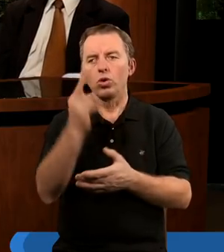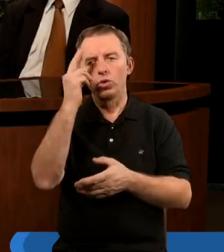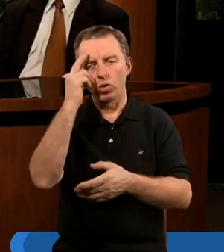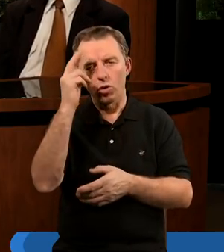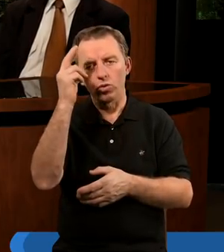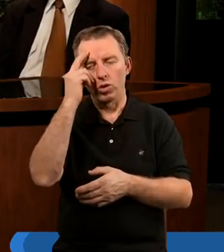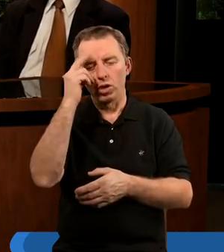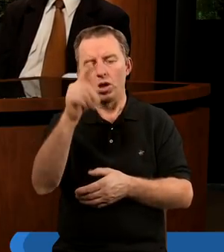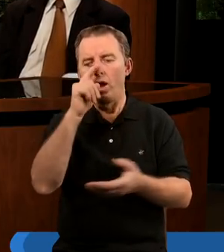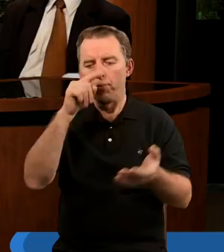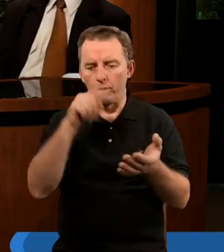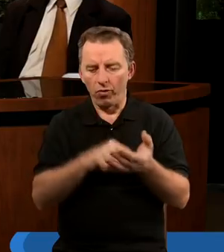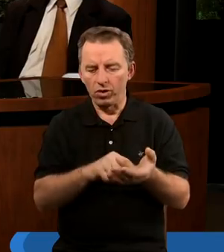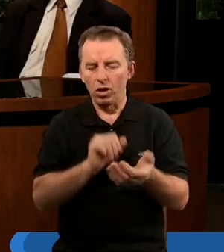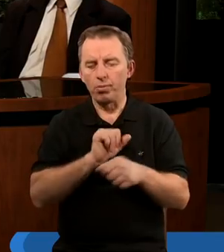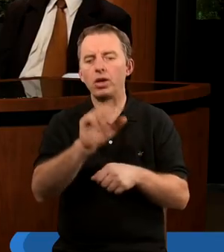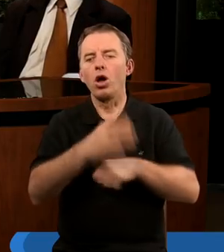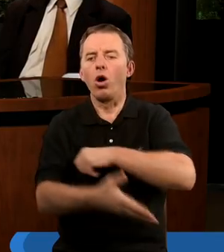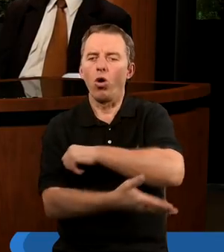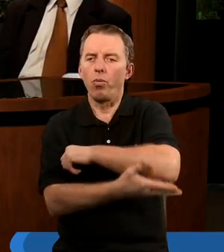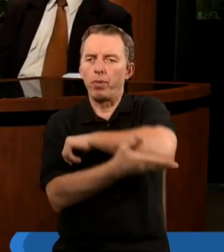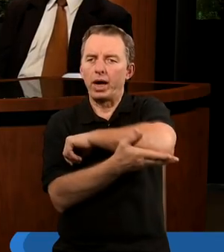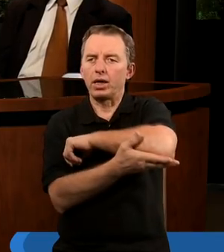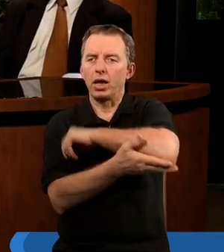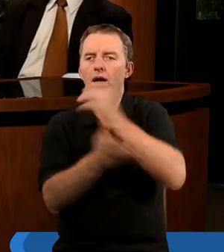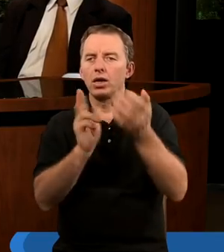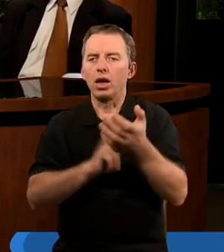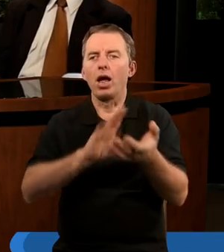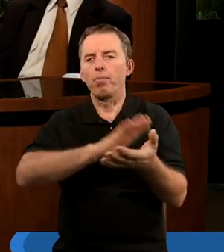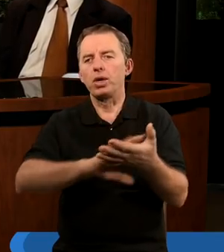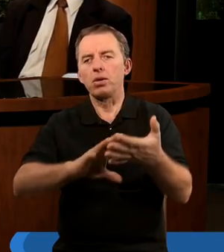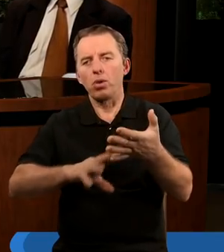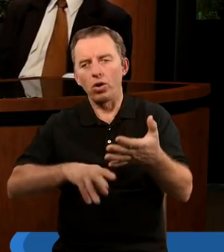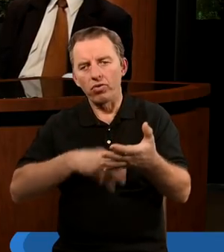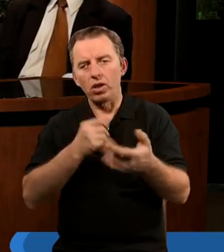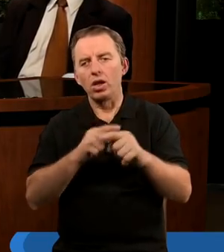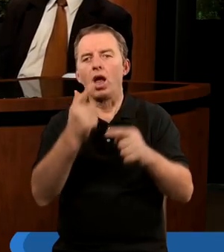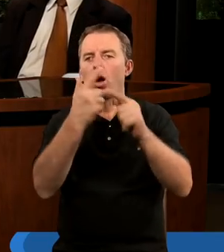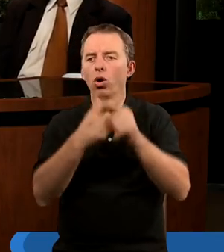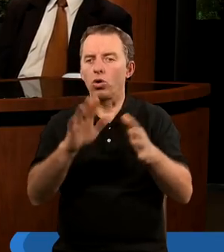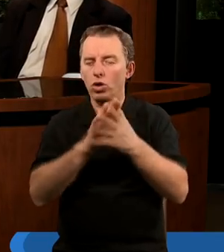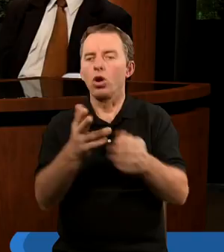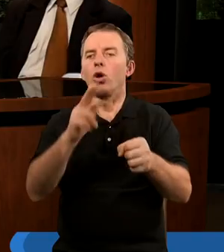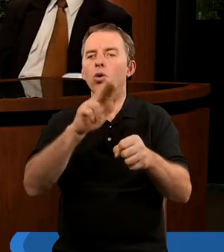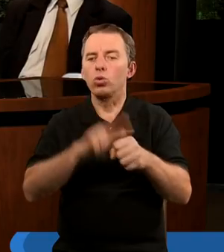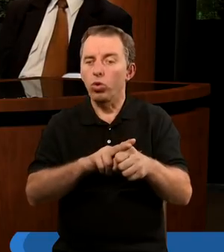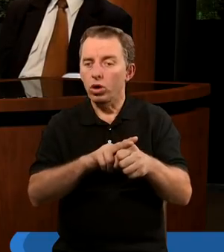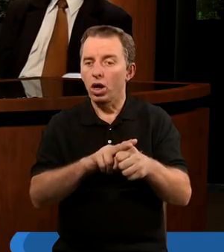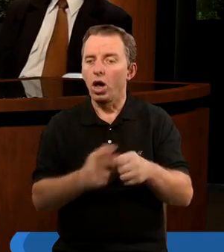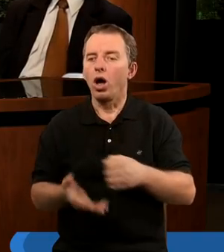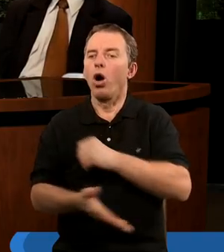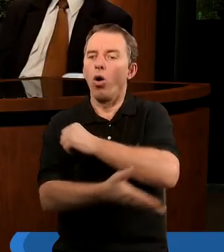że to powinno być oparte na Piśmie Świętym i na kościele, który na Piśmie Świętym się